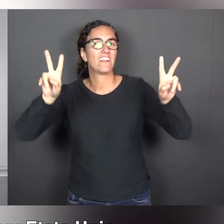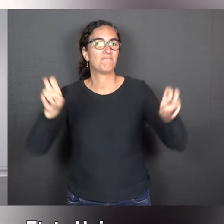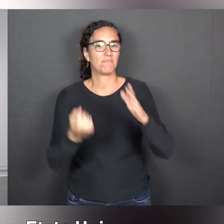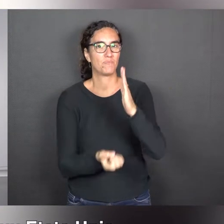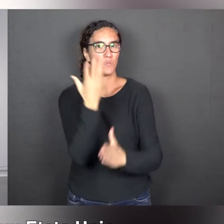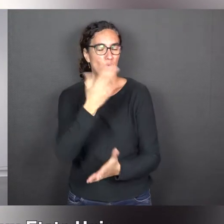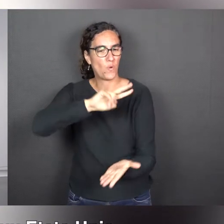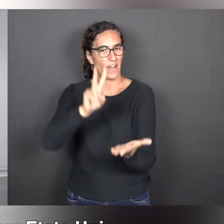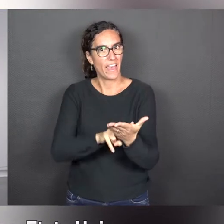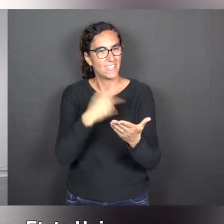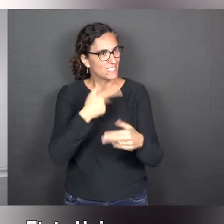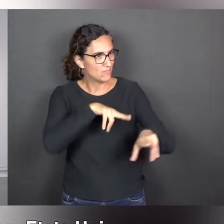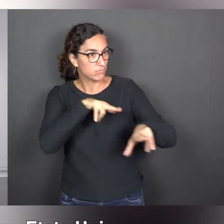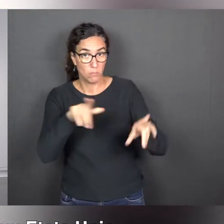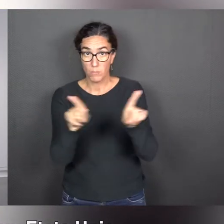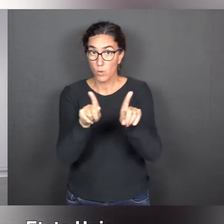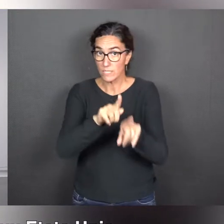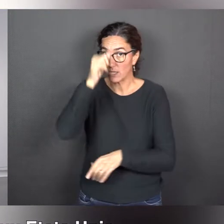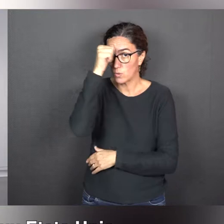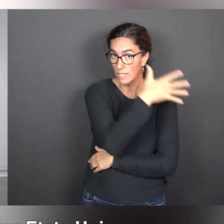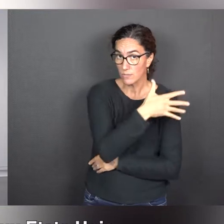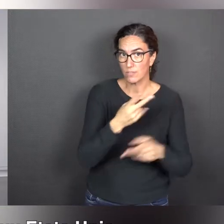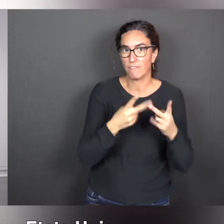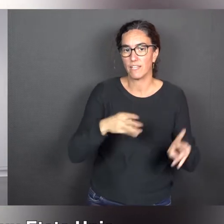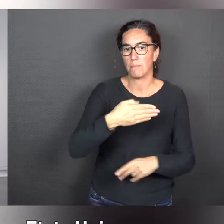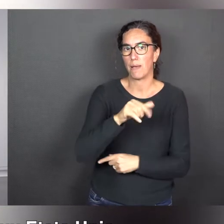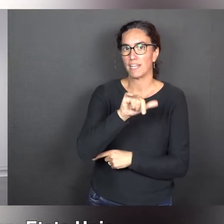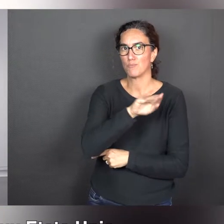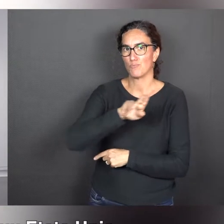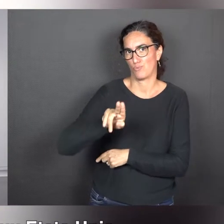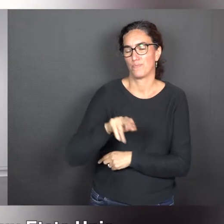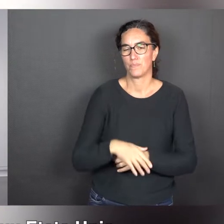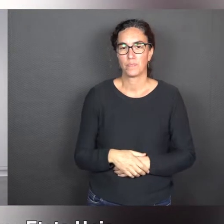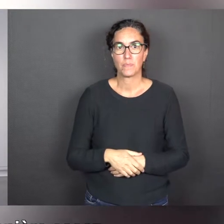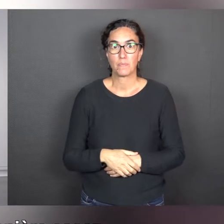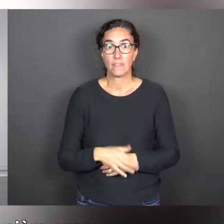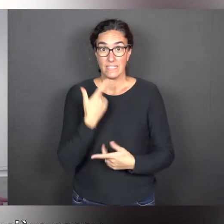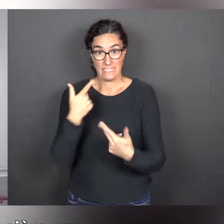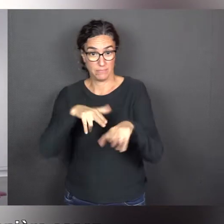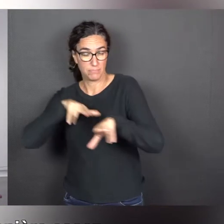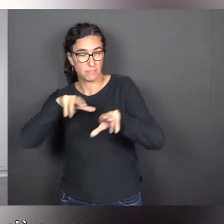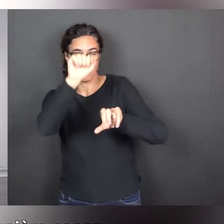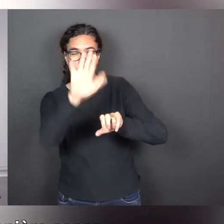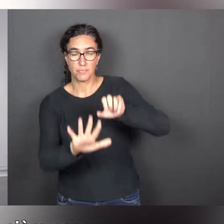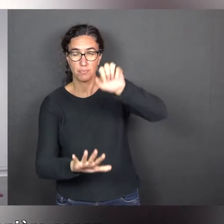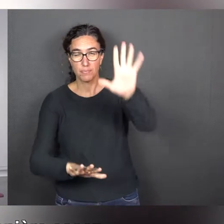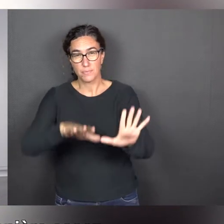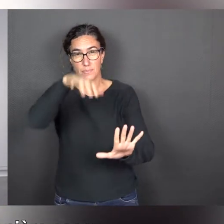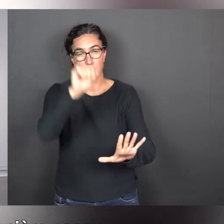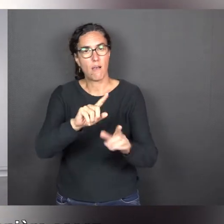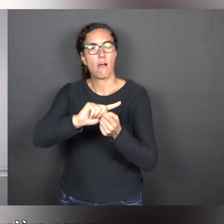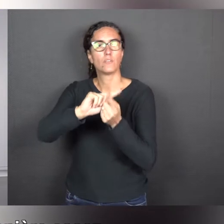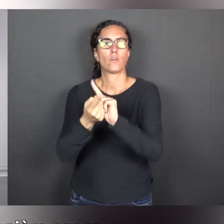mais elle va en réaliser aussi aux États-Unis, notamment à Malibu. Et ces tirs vont la faire connaître d'une manière assez